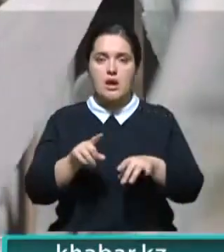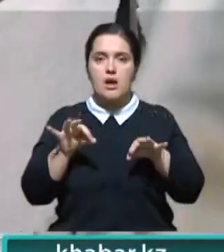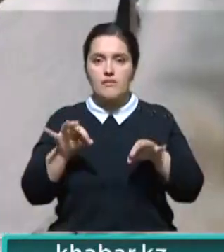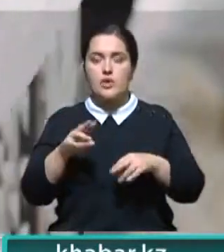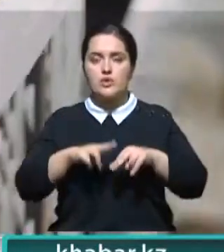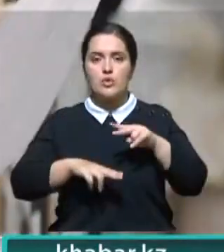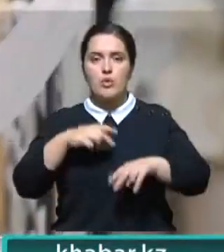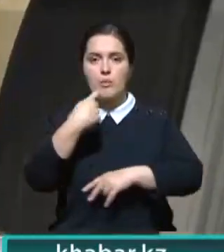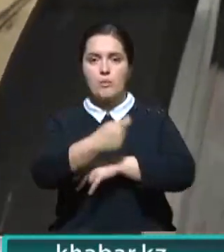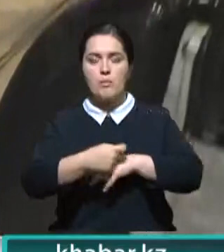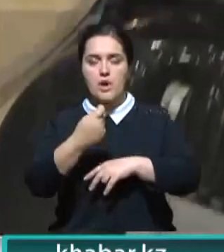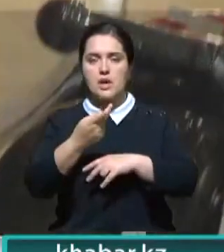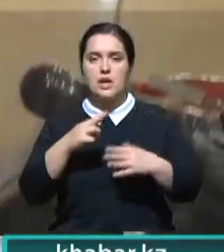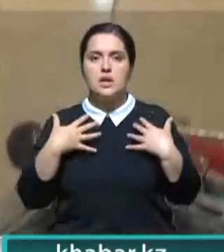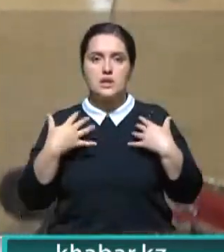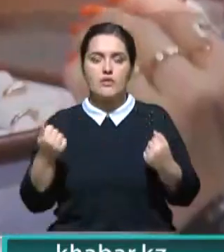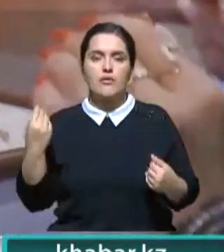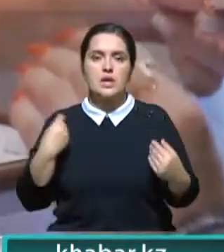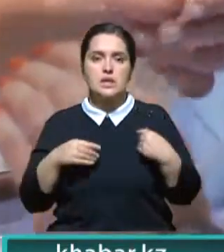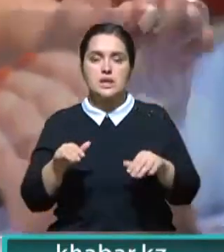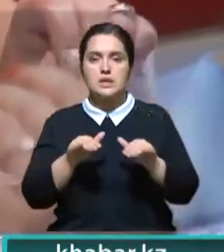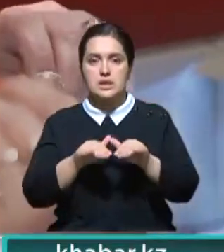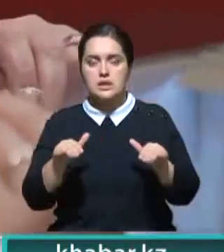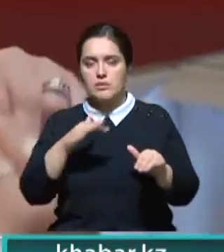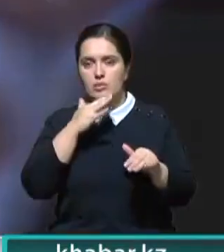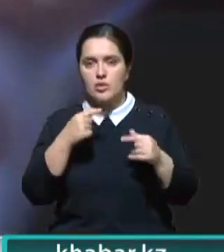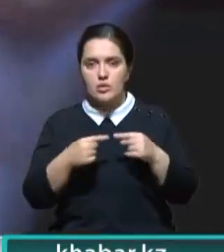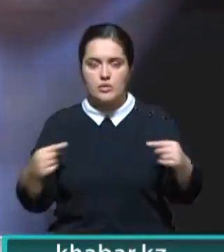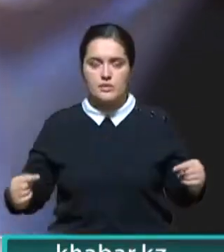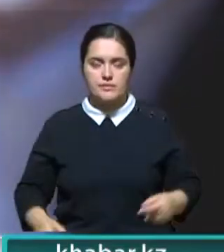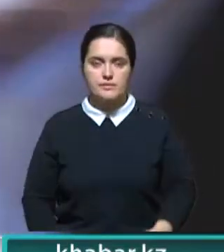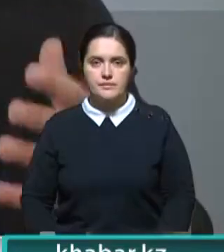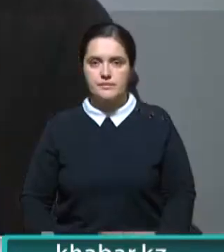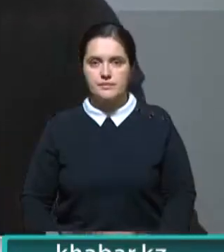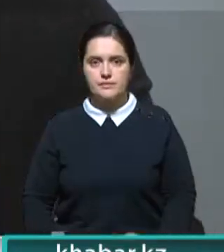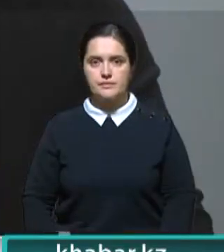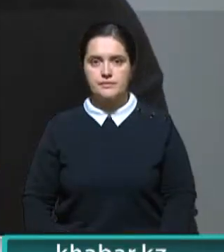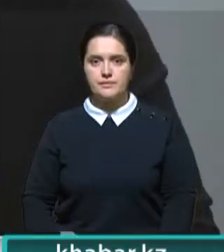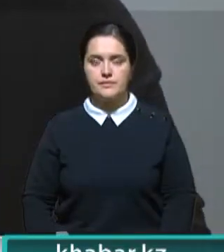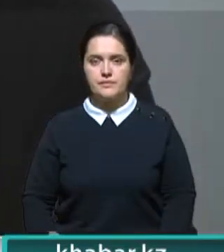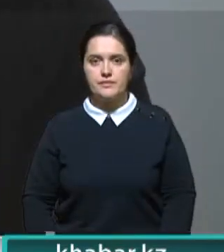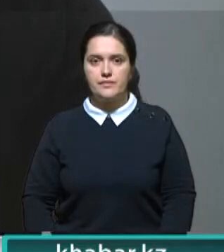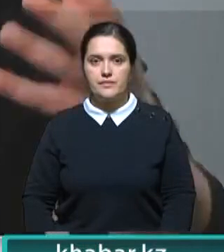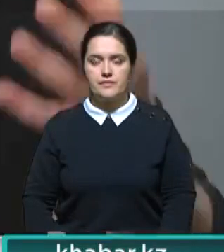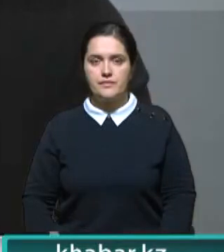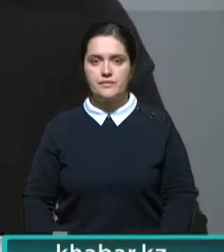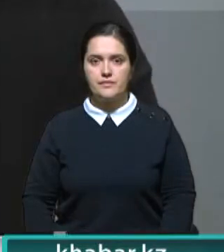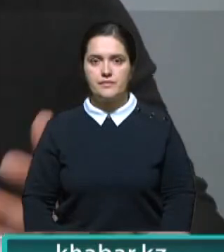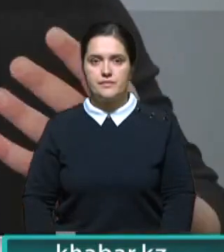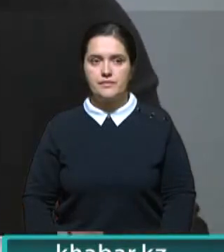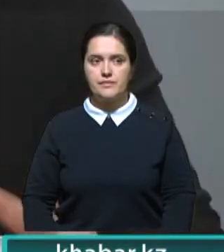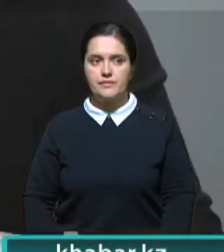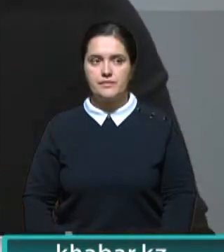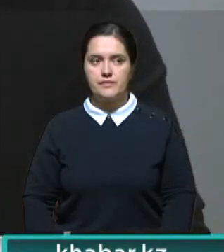стройматериалы, товары для здоровья, одежду, детские товары и многое другое. Наши любимые клиенты и партнеры